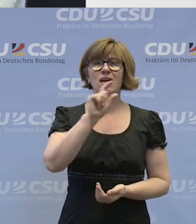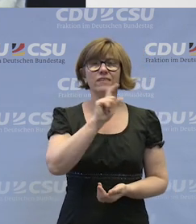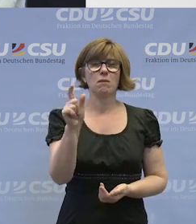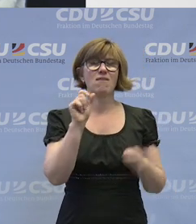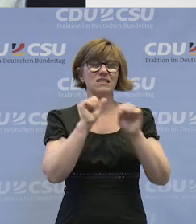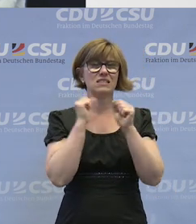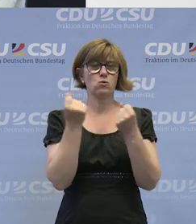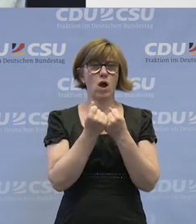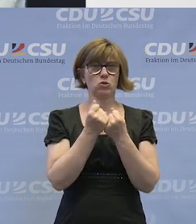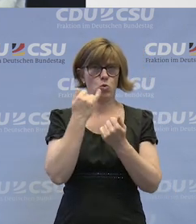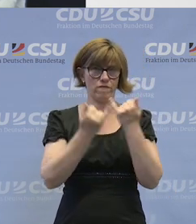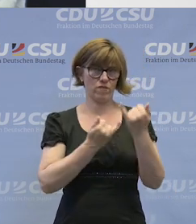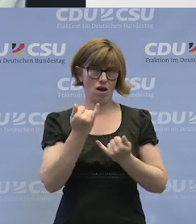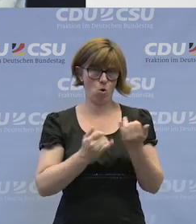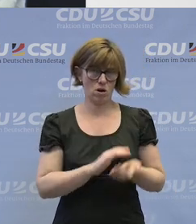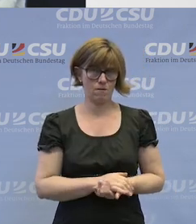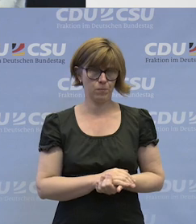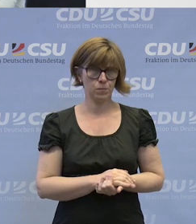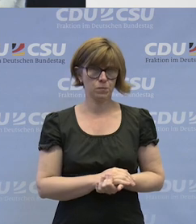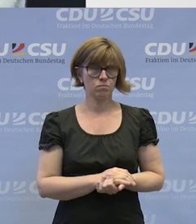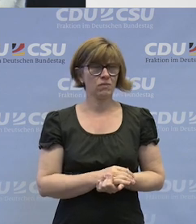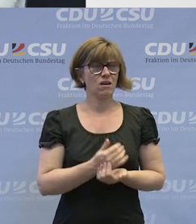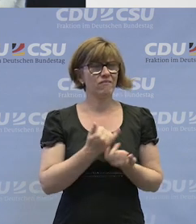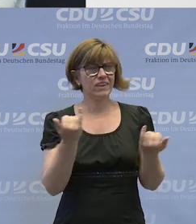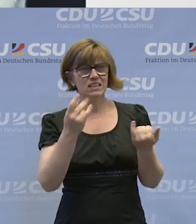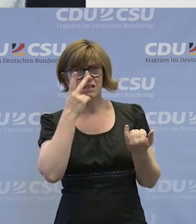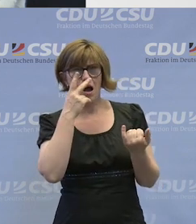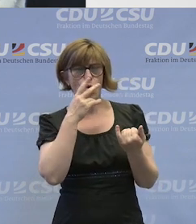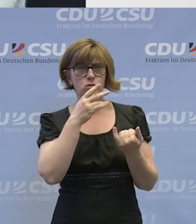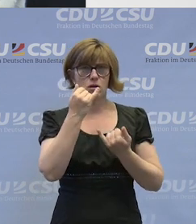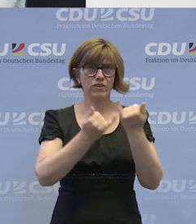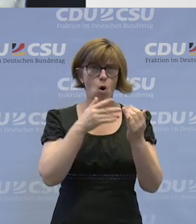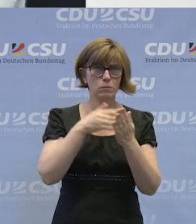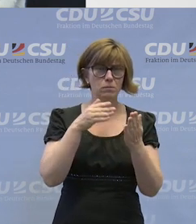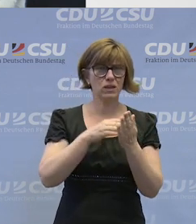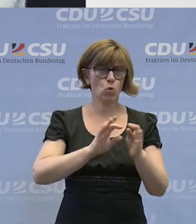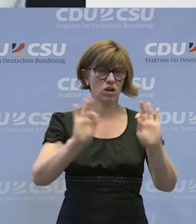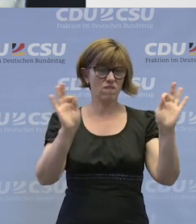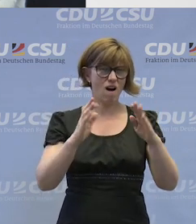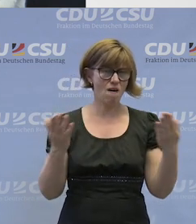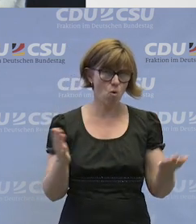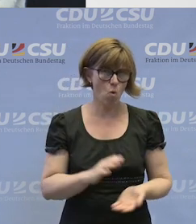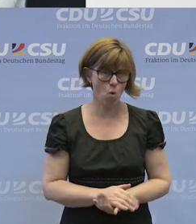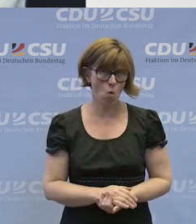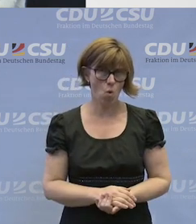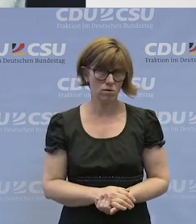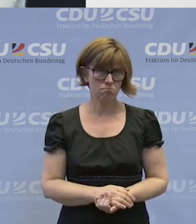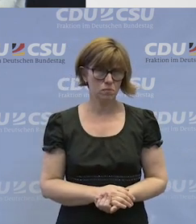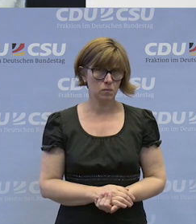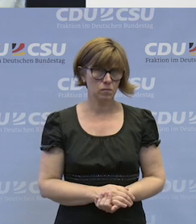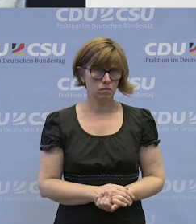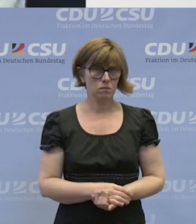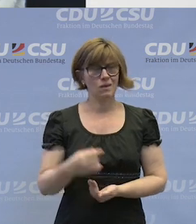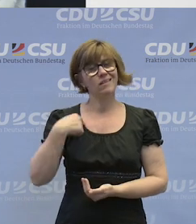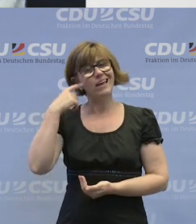ist die Situation von Frauen. Wo und wann sind behinderte Frauen besonders gefährdet? Also